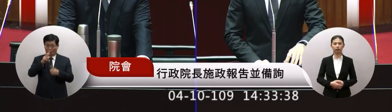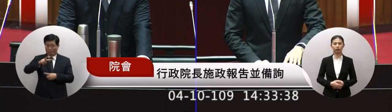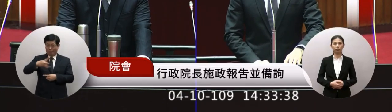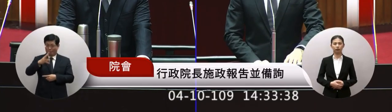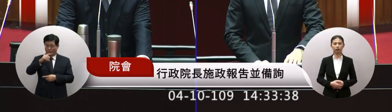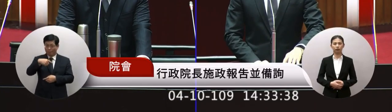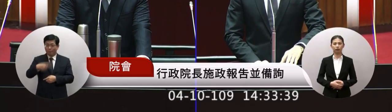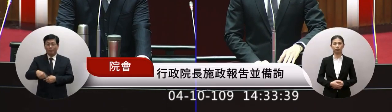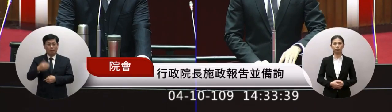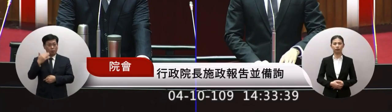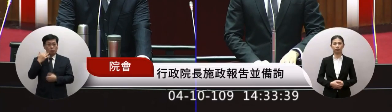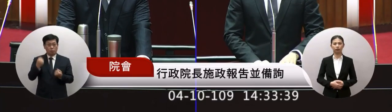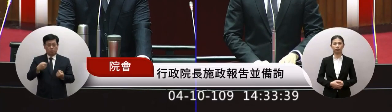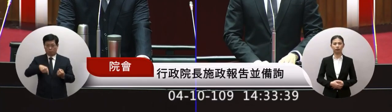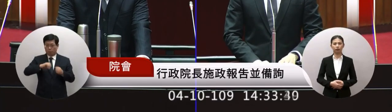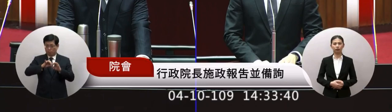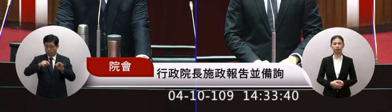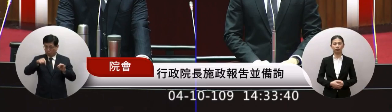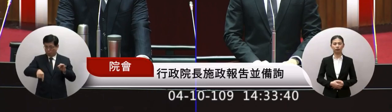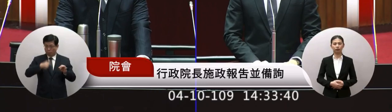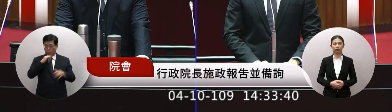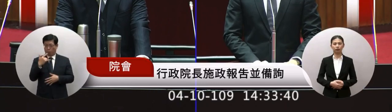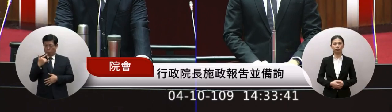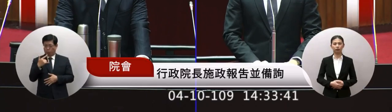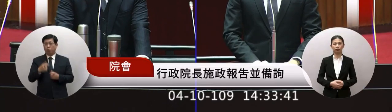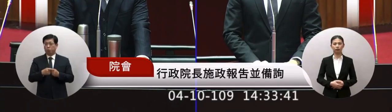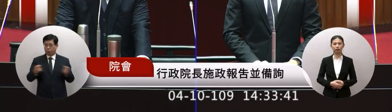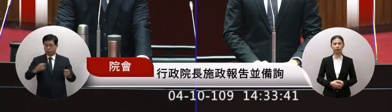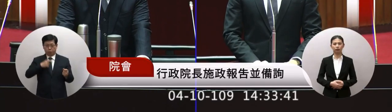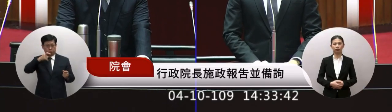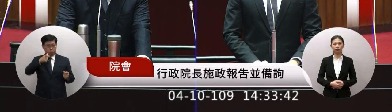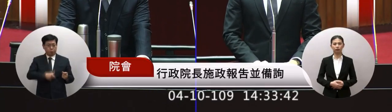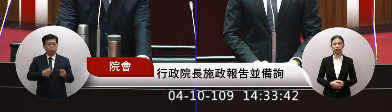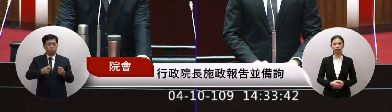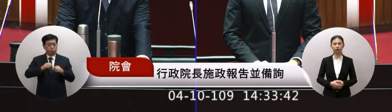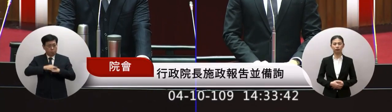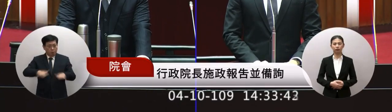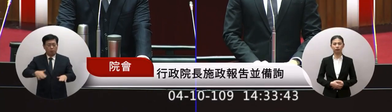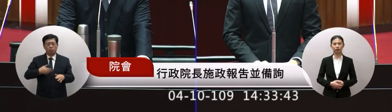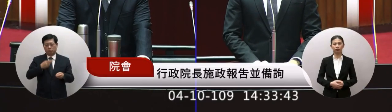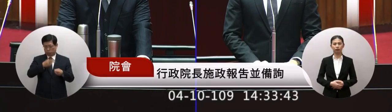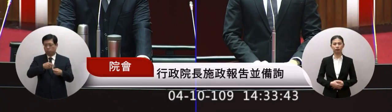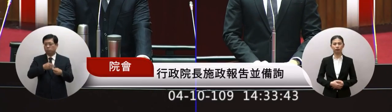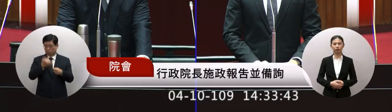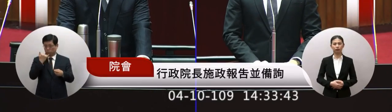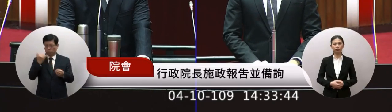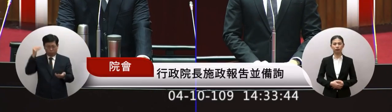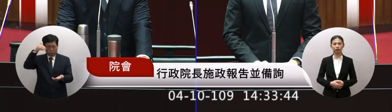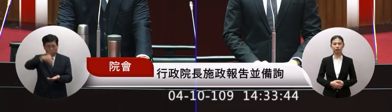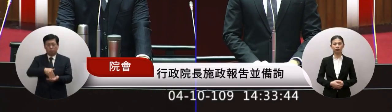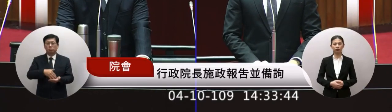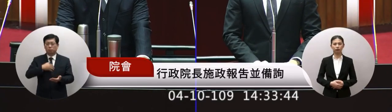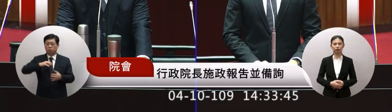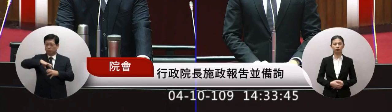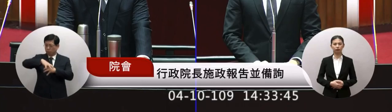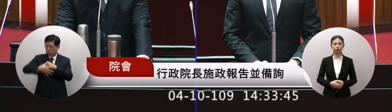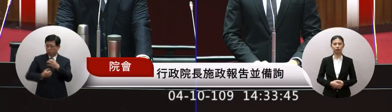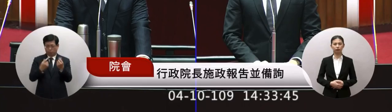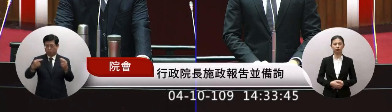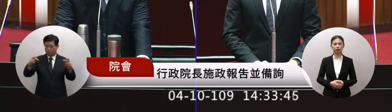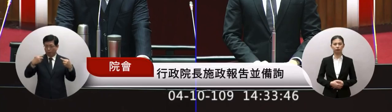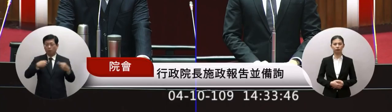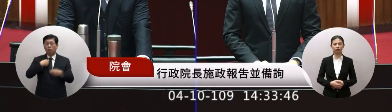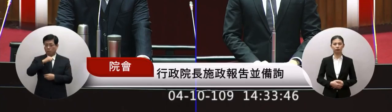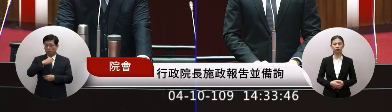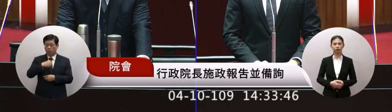萬如果能在這個土地騎骨騎骨我相信有一天全世界會